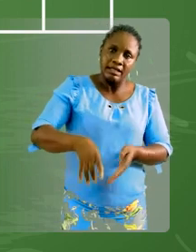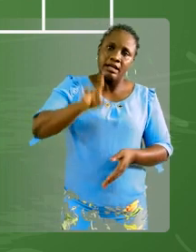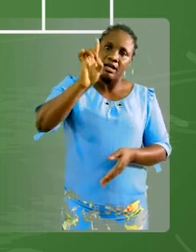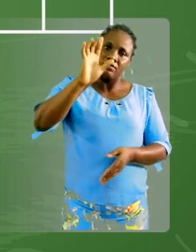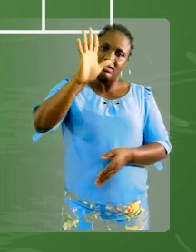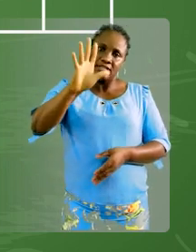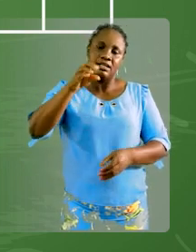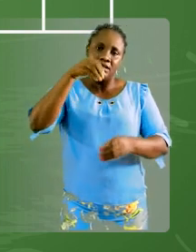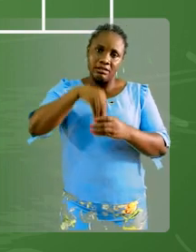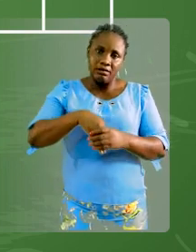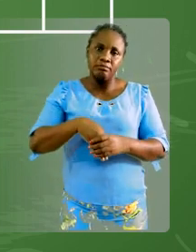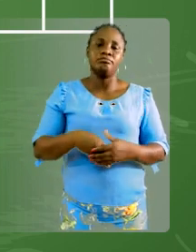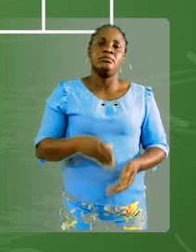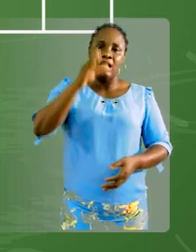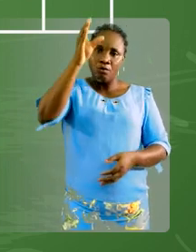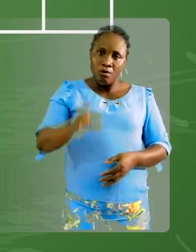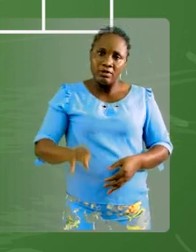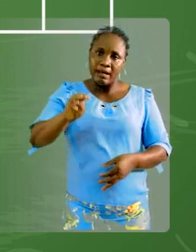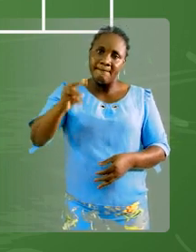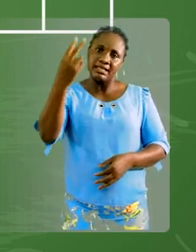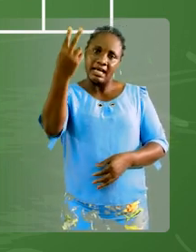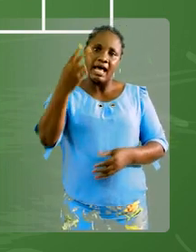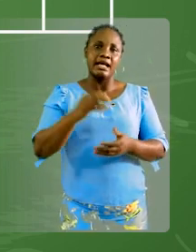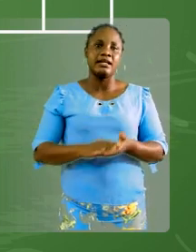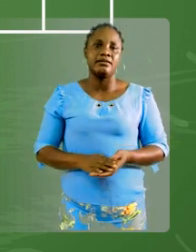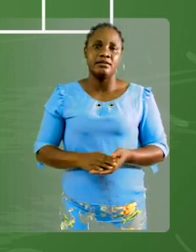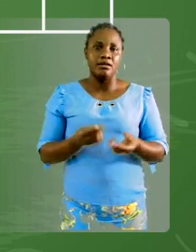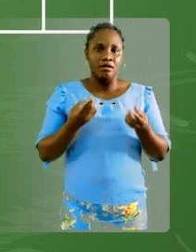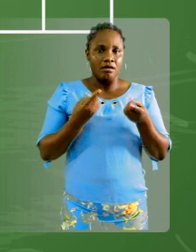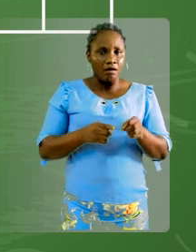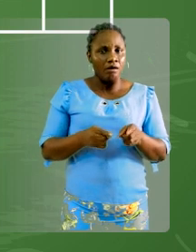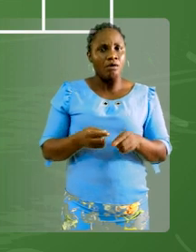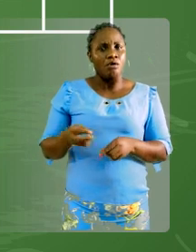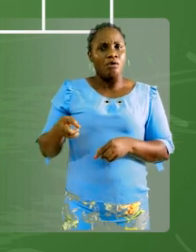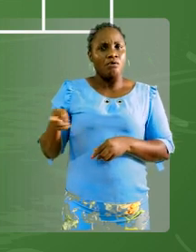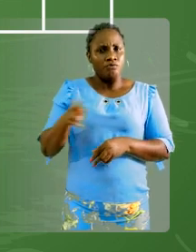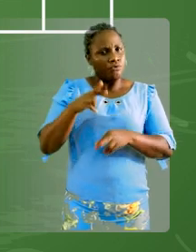la colonne des mètre carrés. Quand vous regardez le tableau,